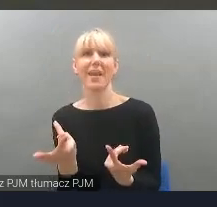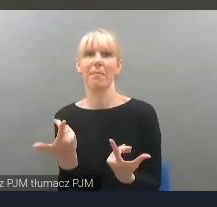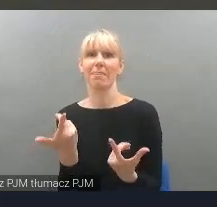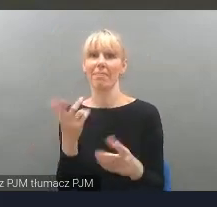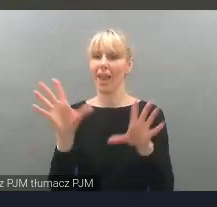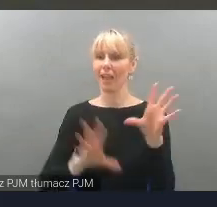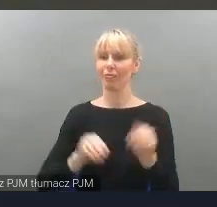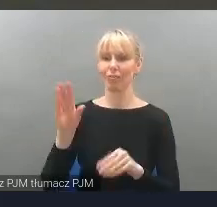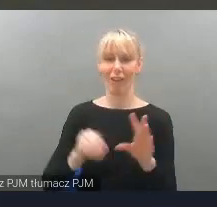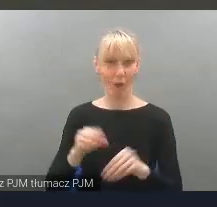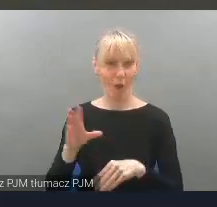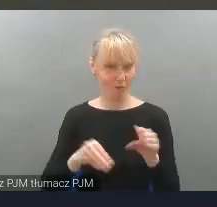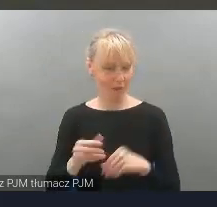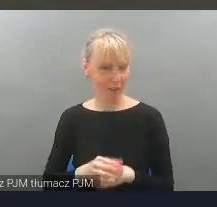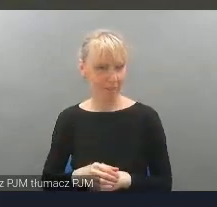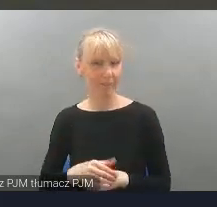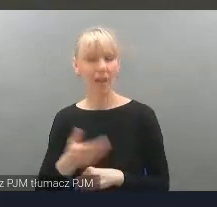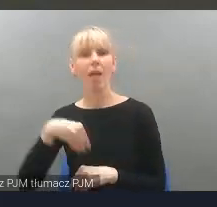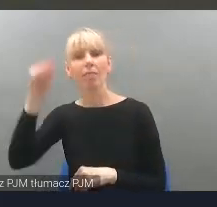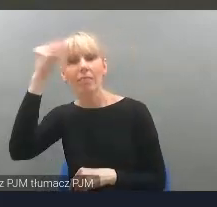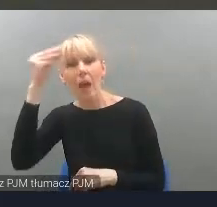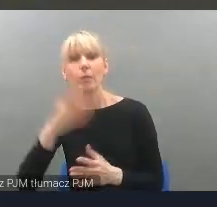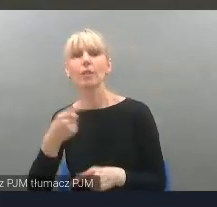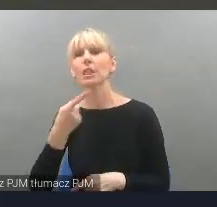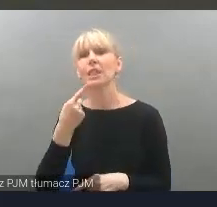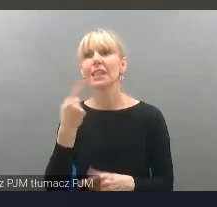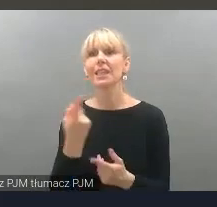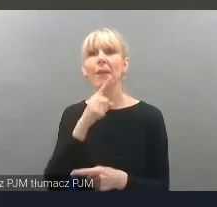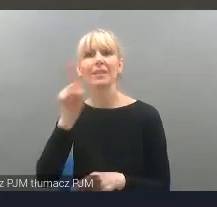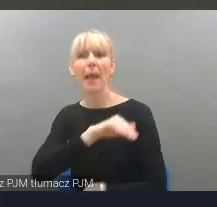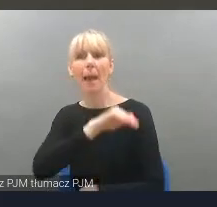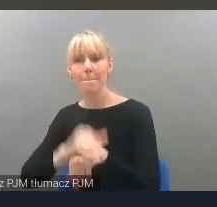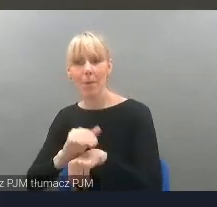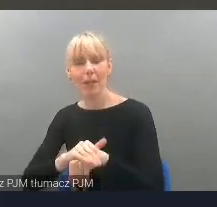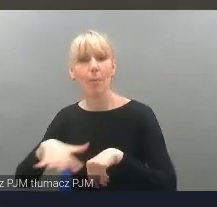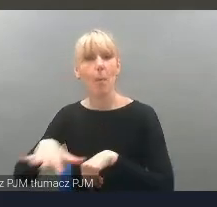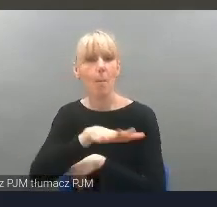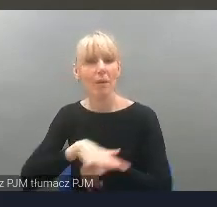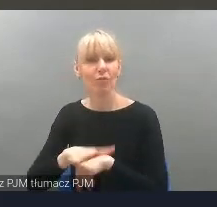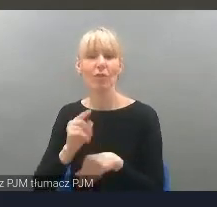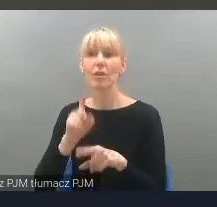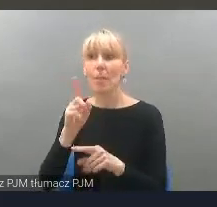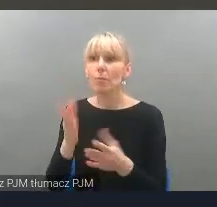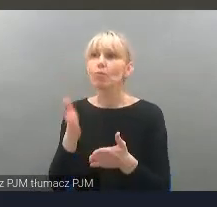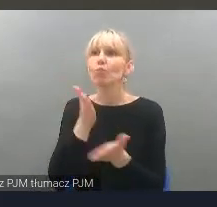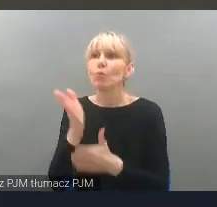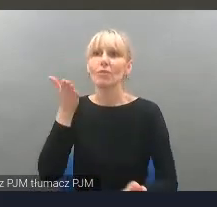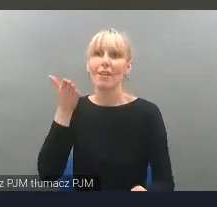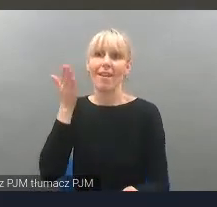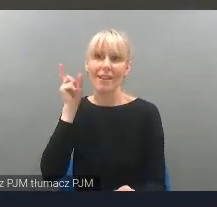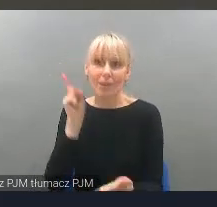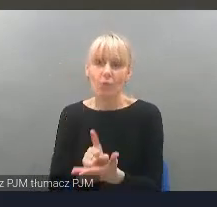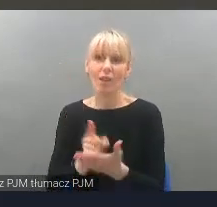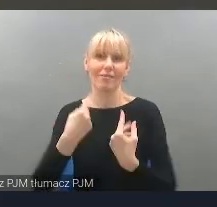nauczyć się mówić o dostępności językiem zamówień publicznych, tak aby skutecznie i właściwie je realizować.